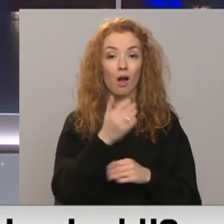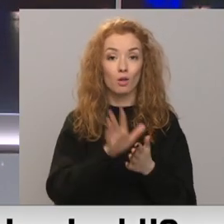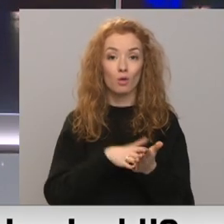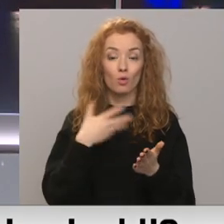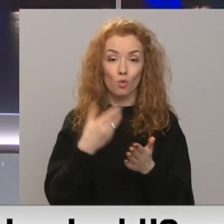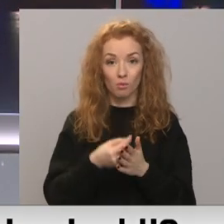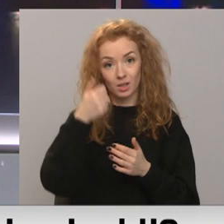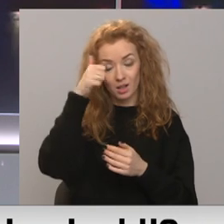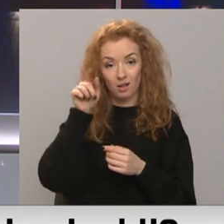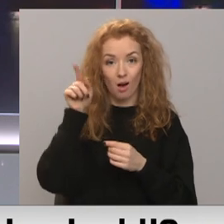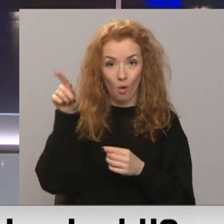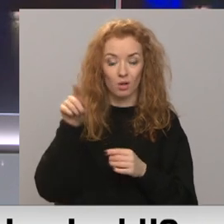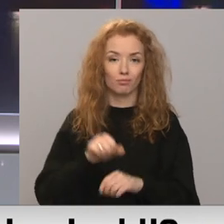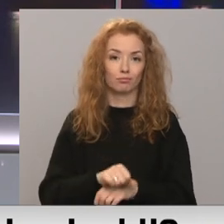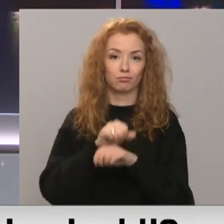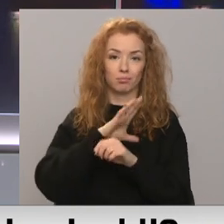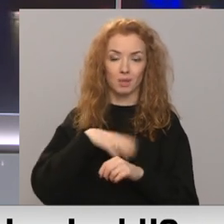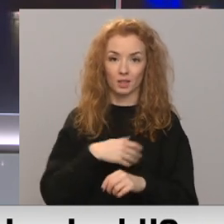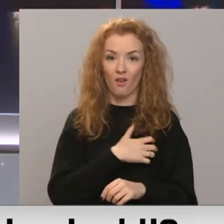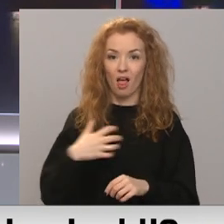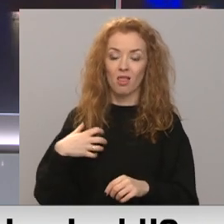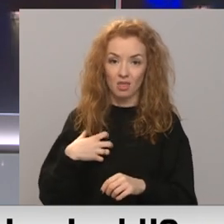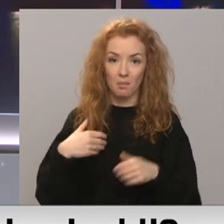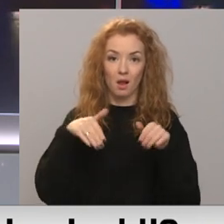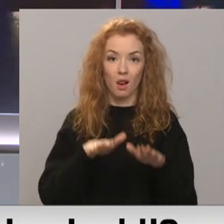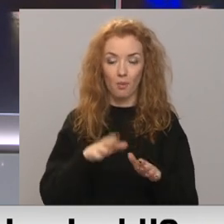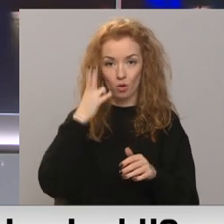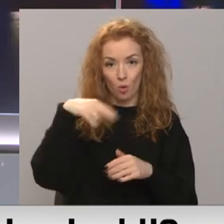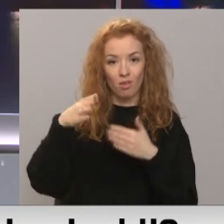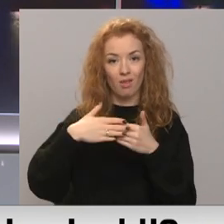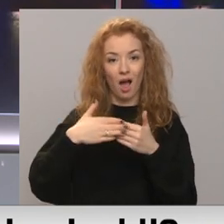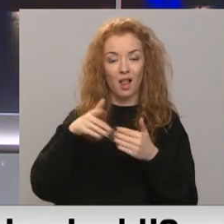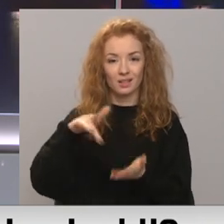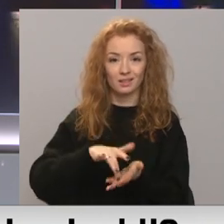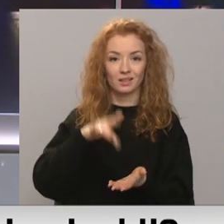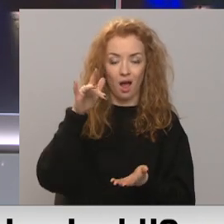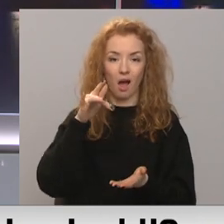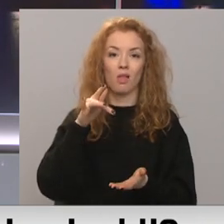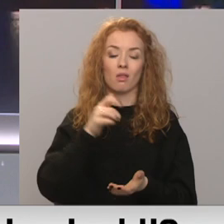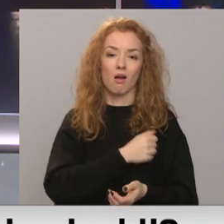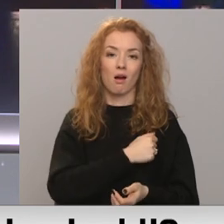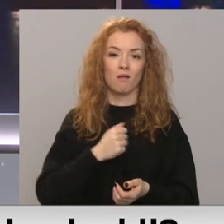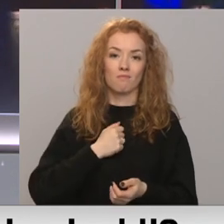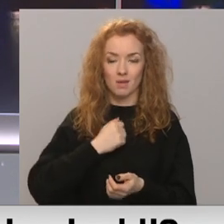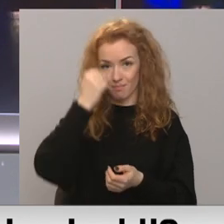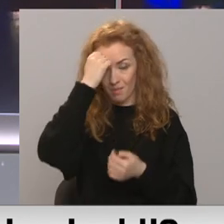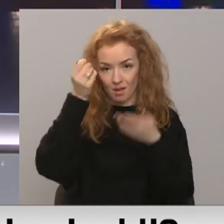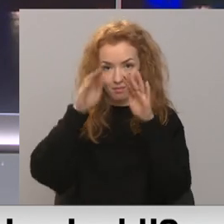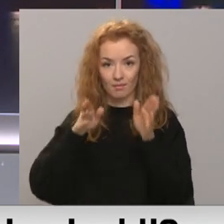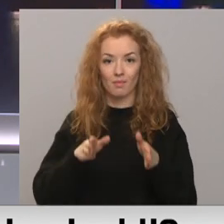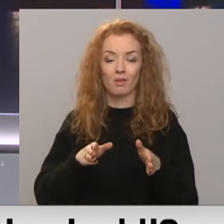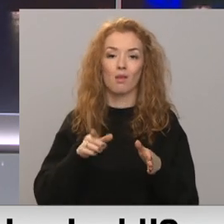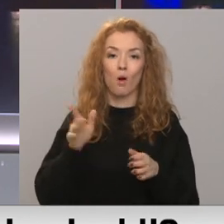nemieriem Igaunijā, kas izraisījās pēc valdības lēmuma aizvāk no Tallinas centra padomja armijas karvīra piemene kliebatā dēvēto